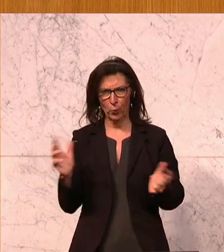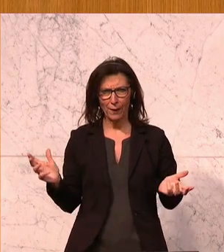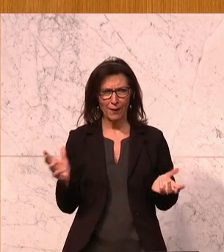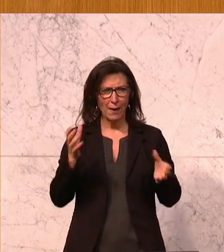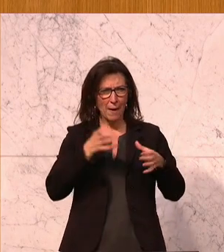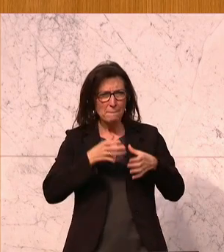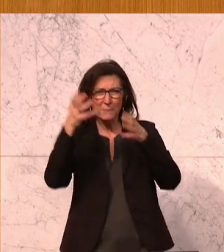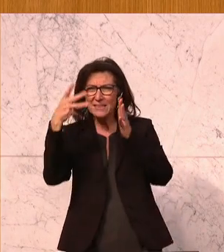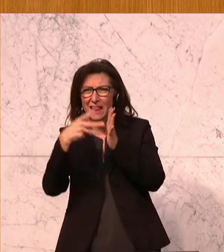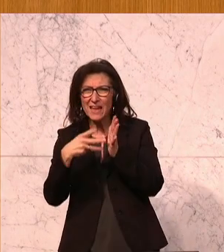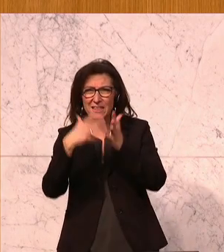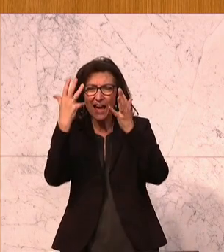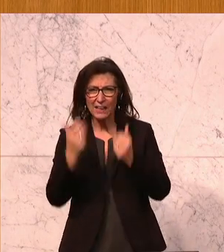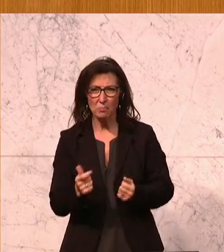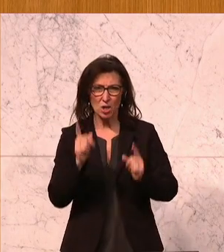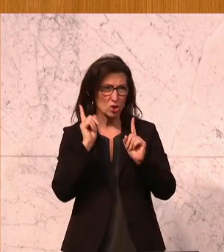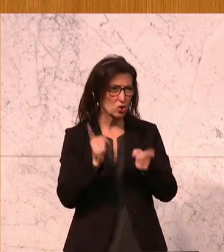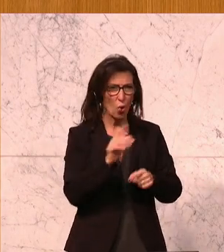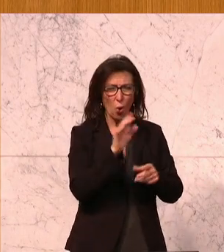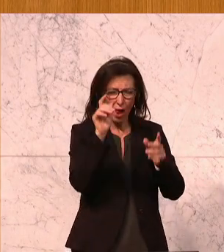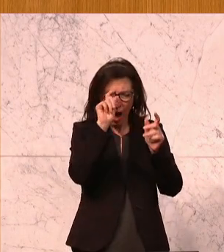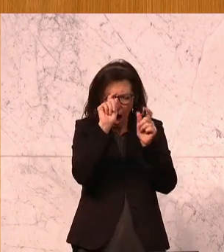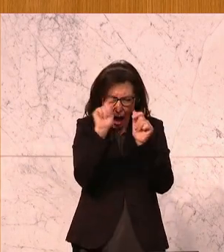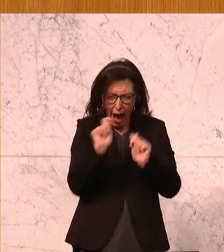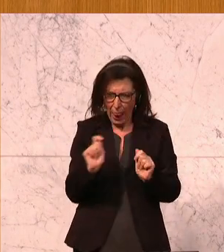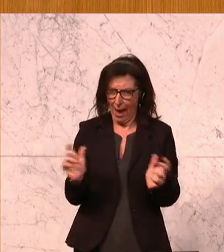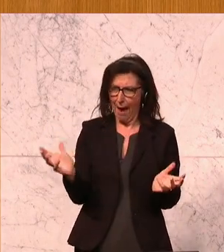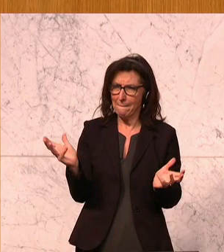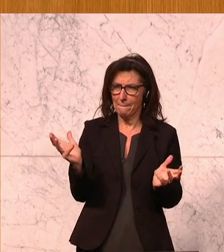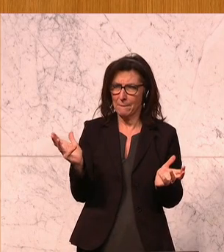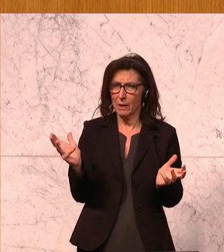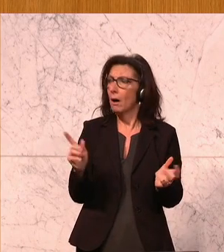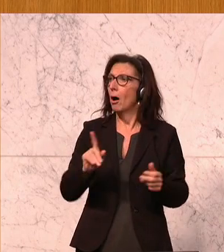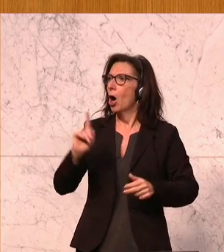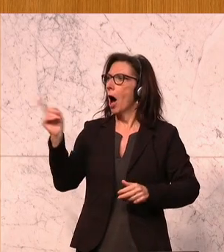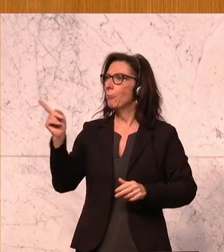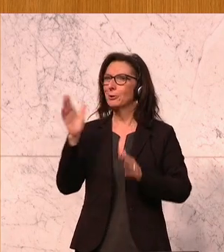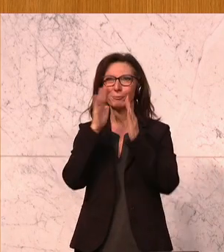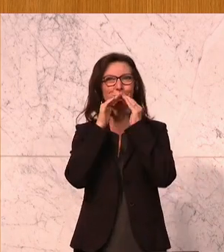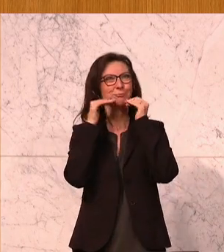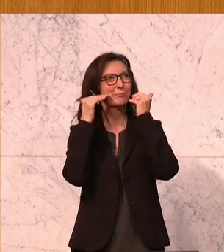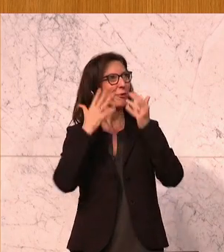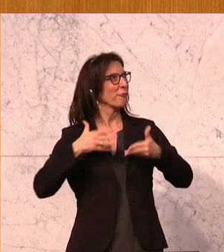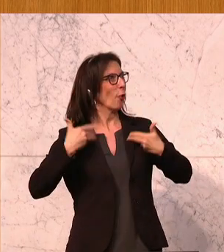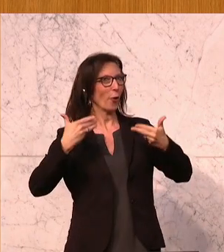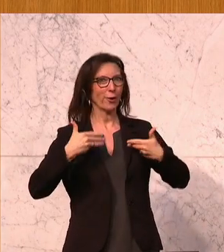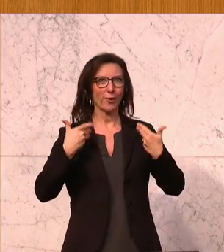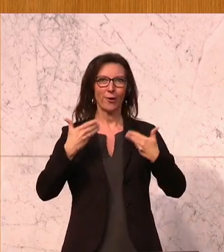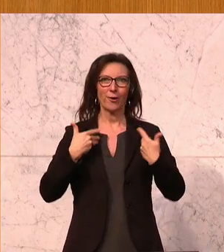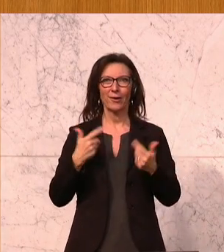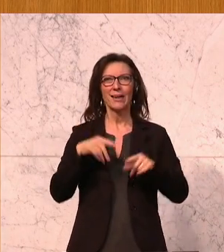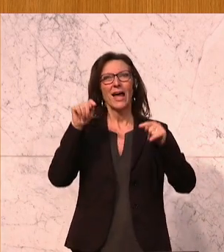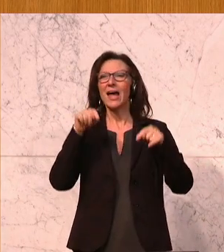der BISA-Testung müssten doch alle Alarmglocken schrinnen lassen. Aber Sie zeigen sich erfreut, dass wir weniger